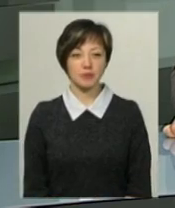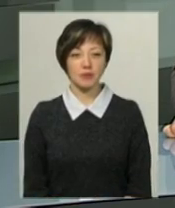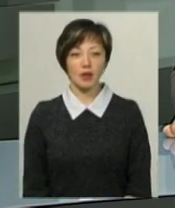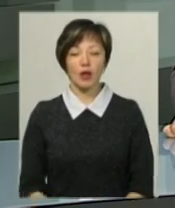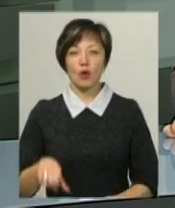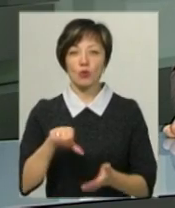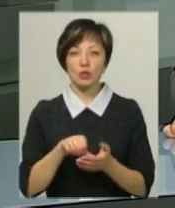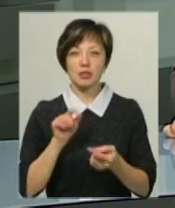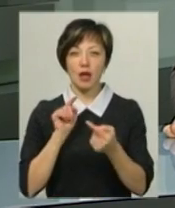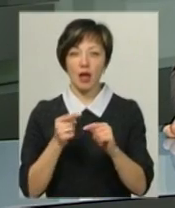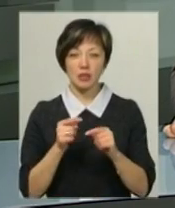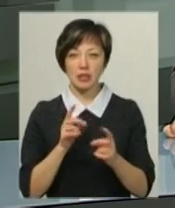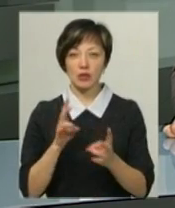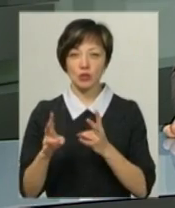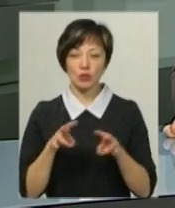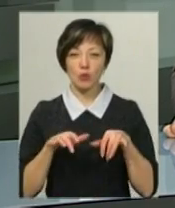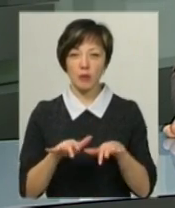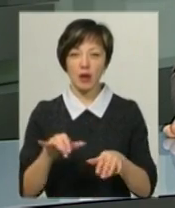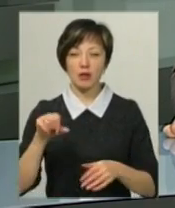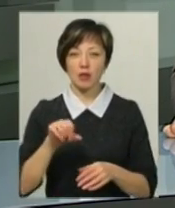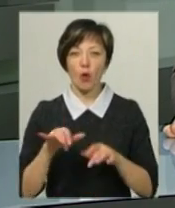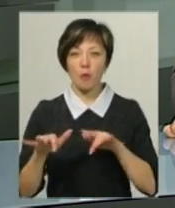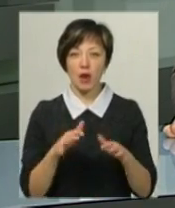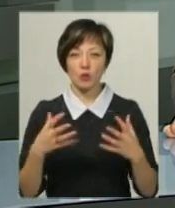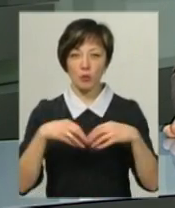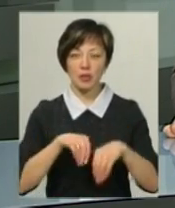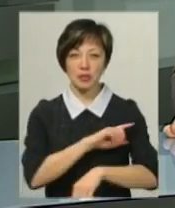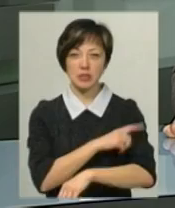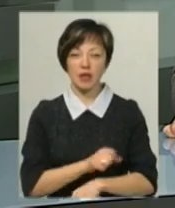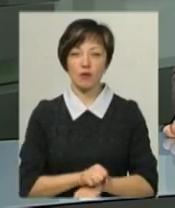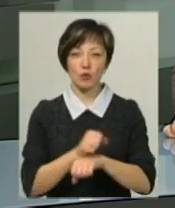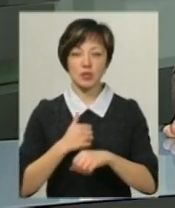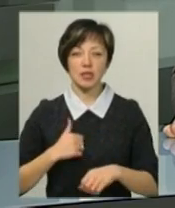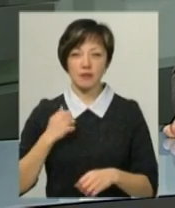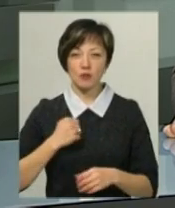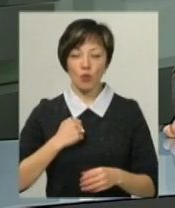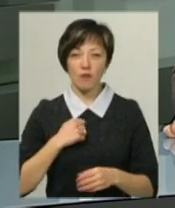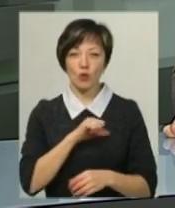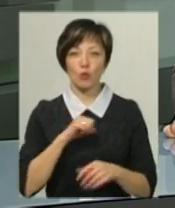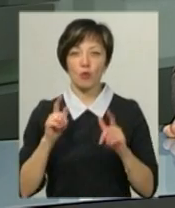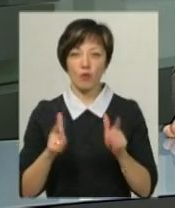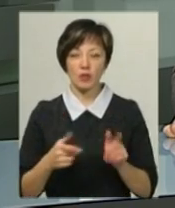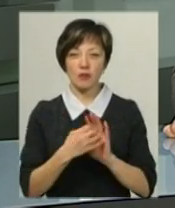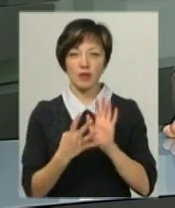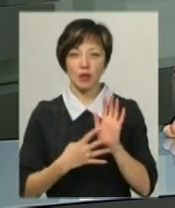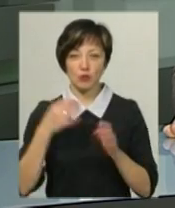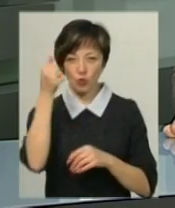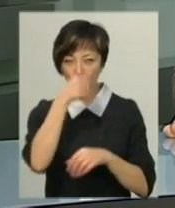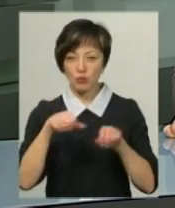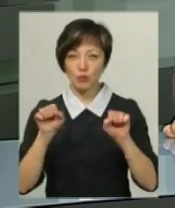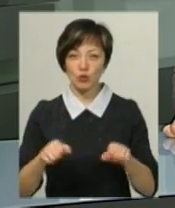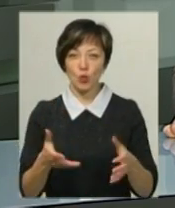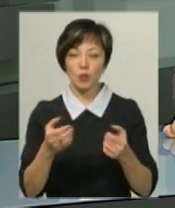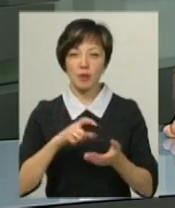Учасники антитерористичної операції та операції об'єднаних сил Революції Гідності та військові добровольці у 2019 році зможуть